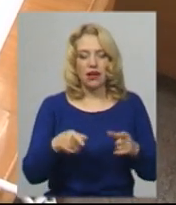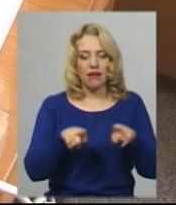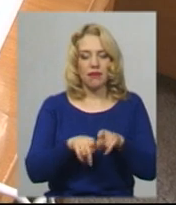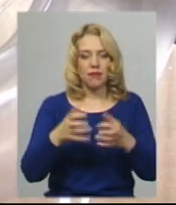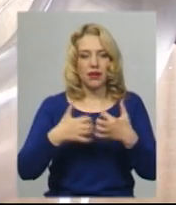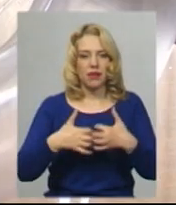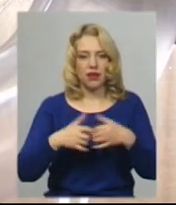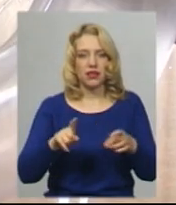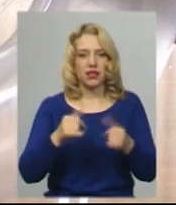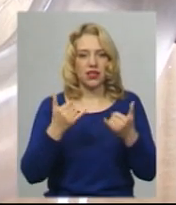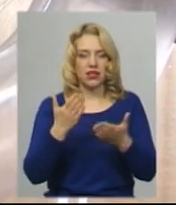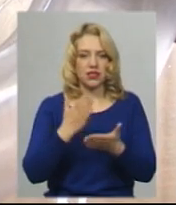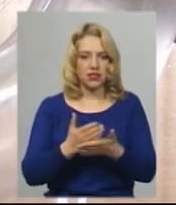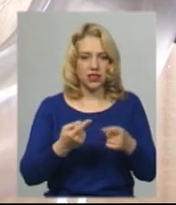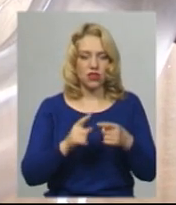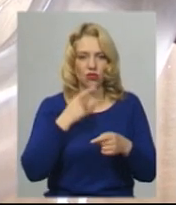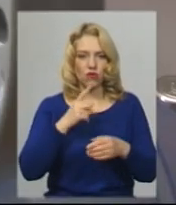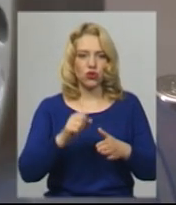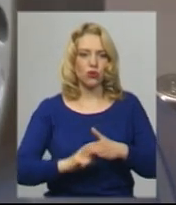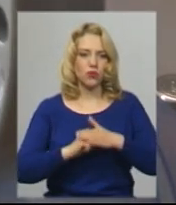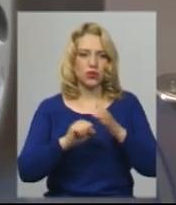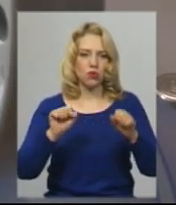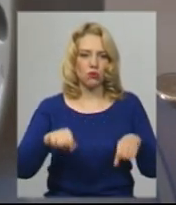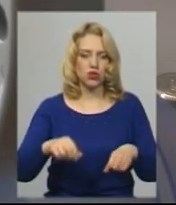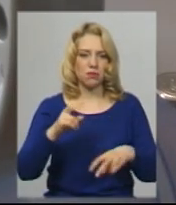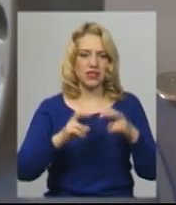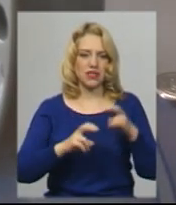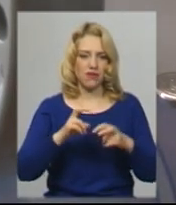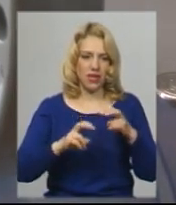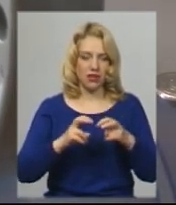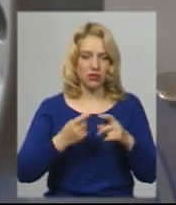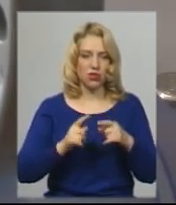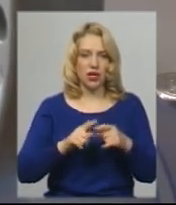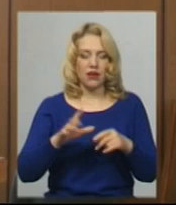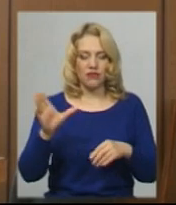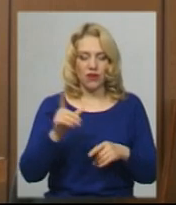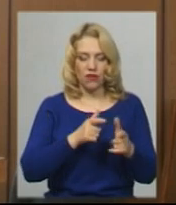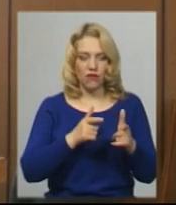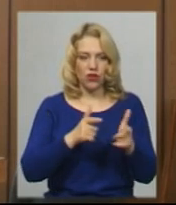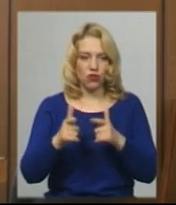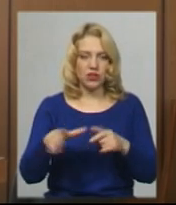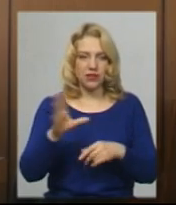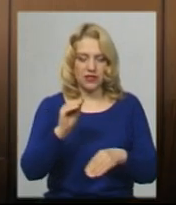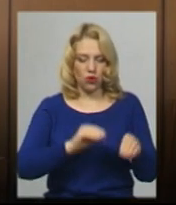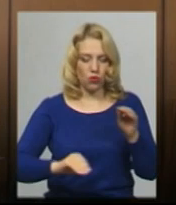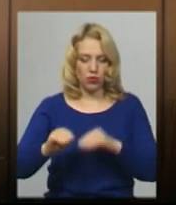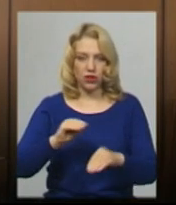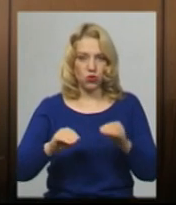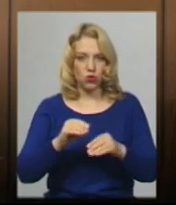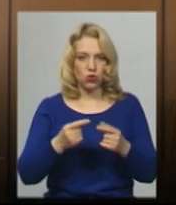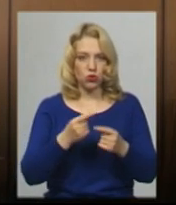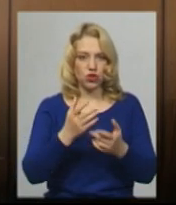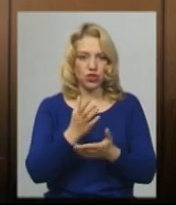зараз, Олексій Свістанов обґрунтовує спроможністю працівниками підприємства, виготовити усі комплектуючі до нього. Варто зауважити, що цей